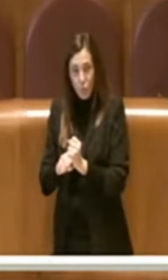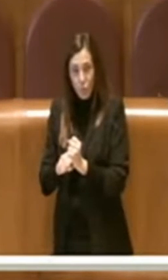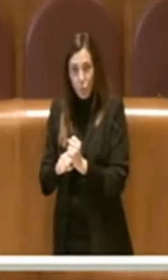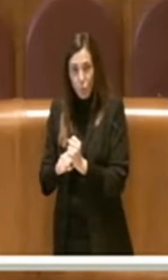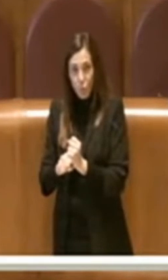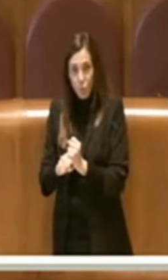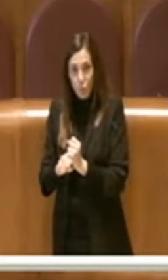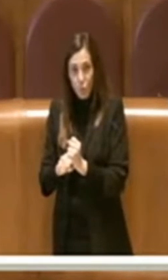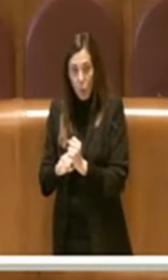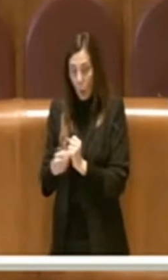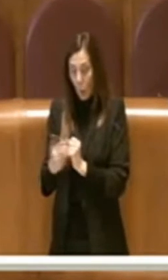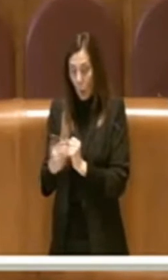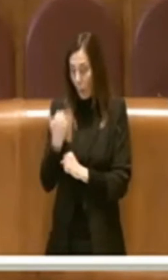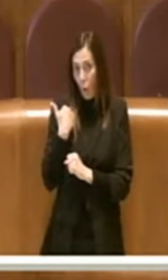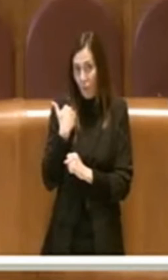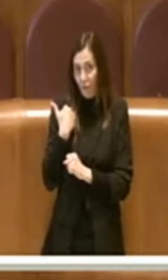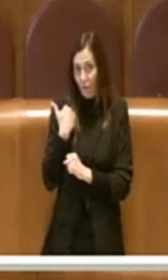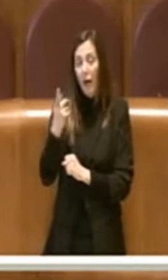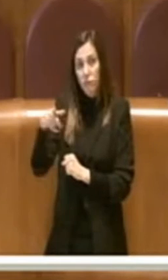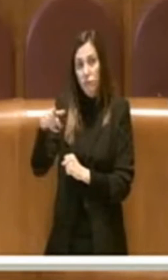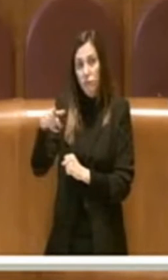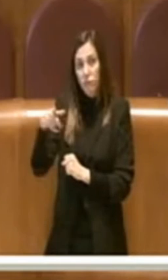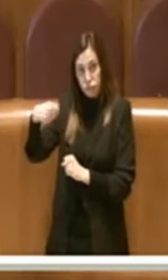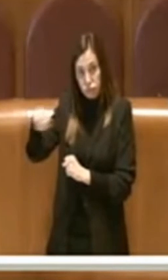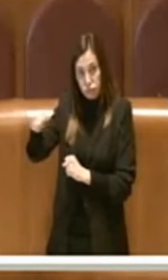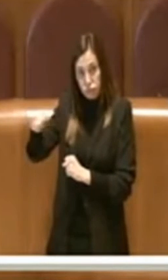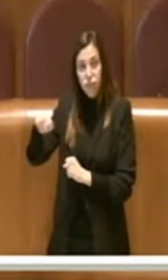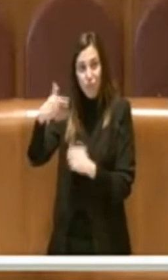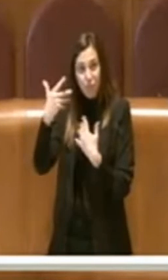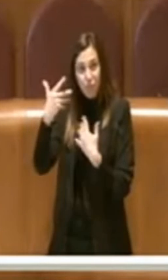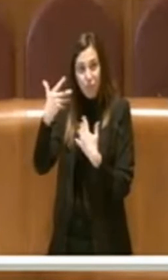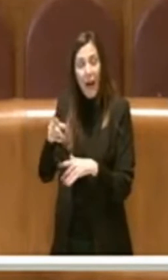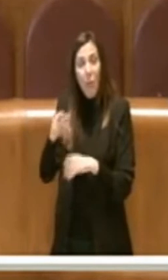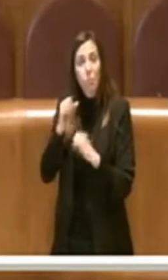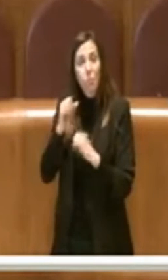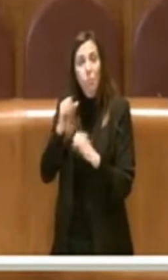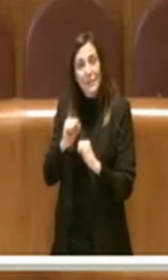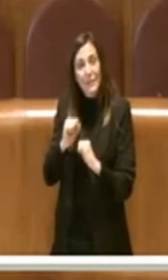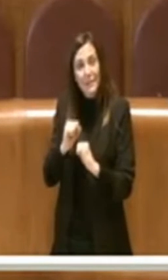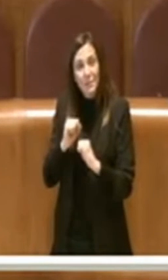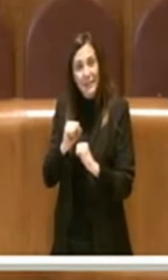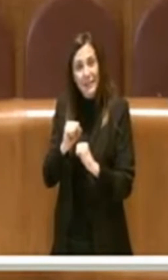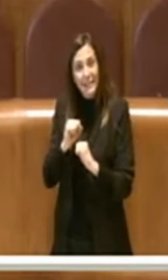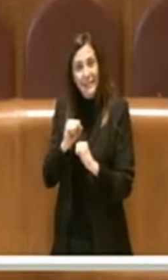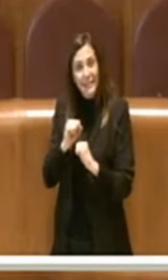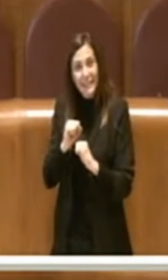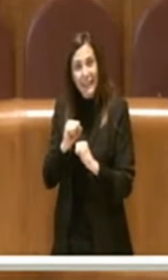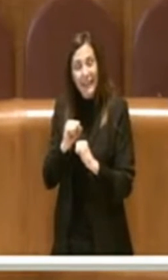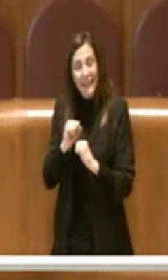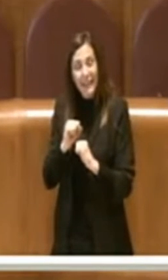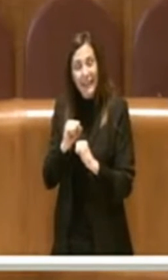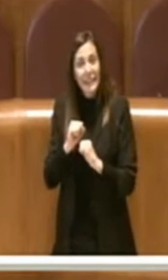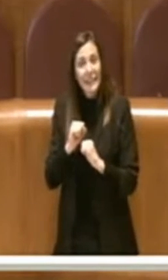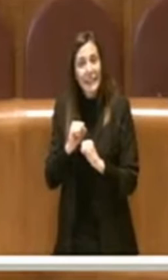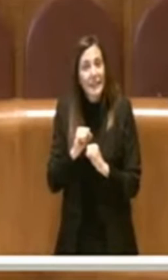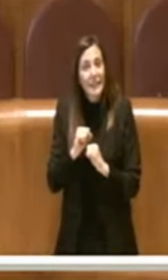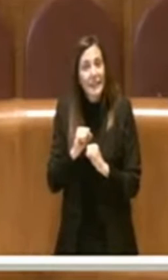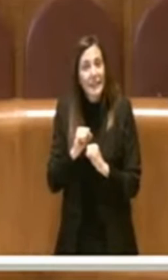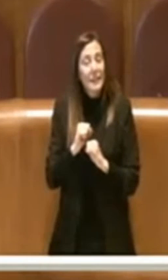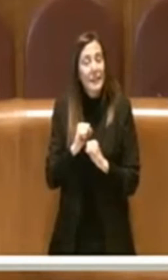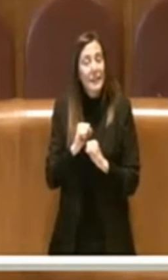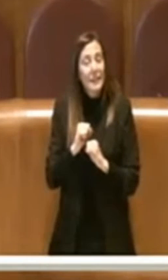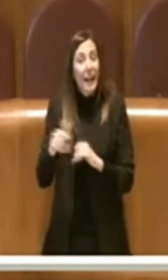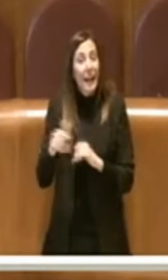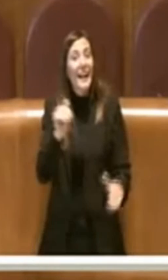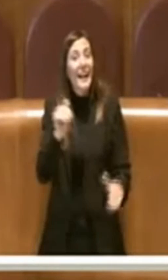poc'anzi parlato, la possibilità anche che i